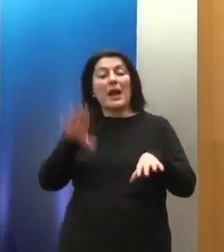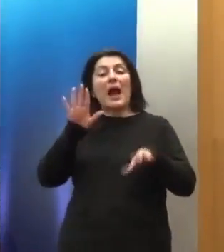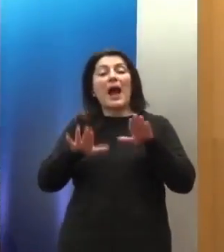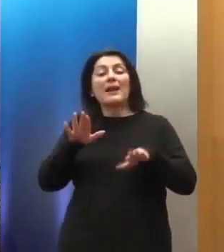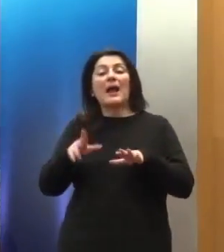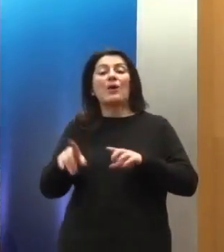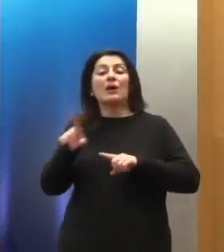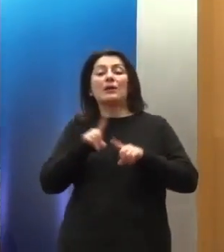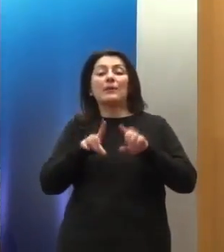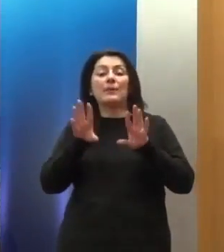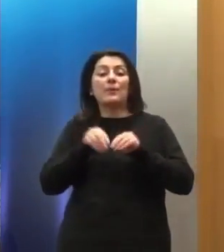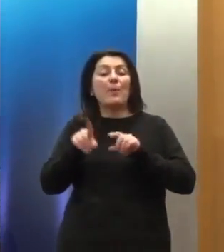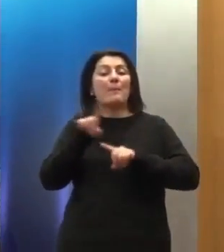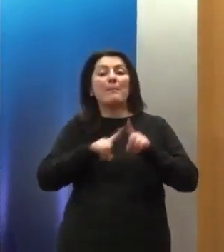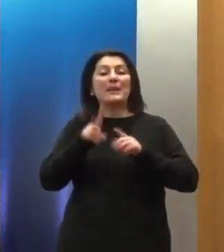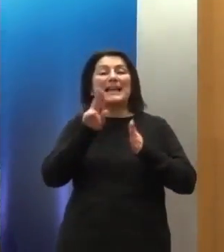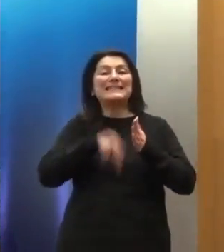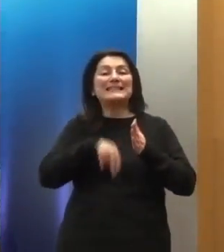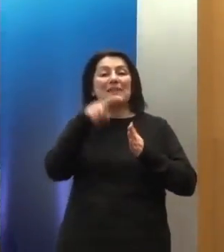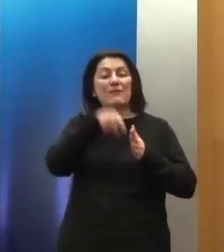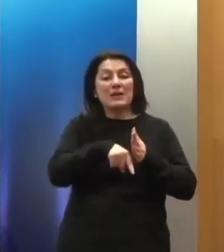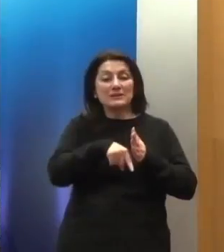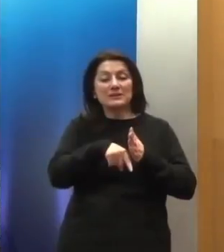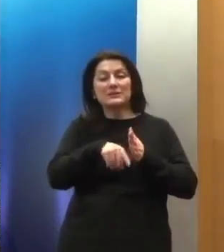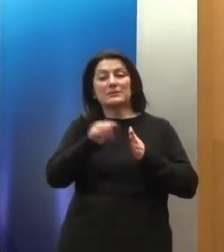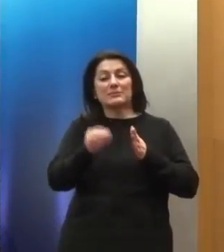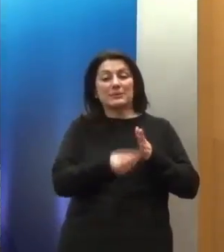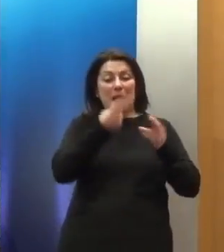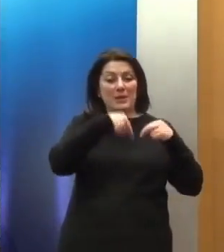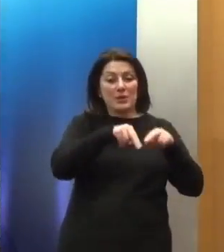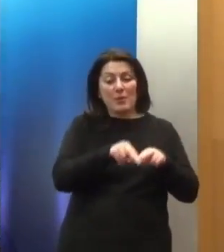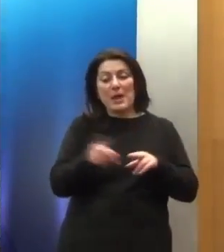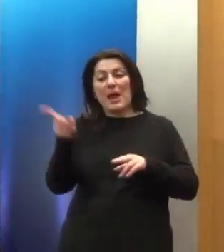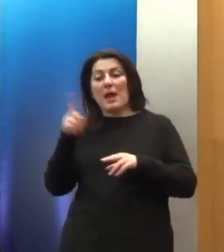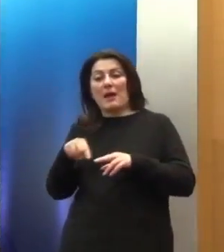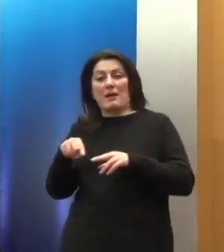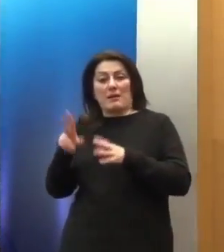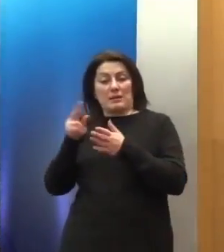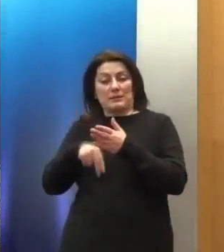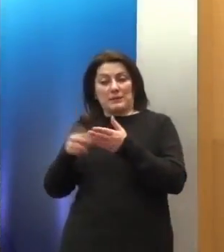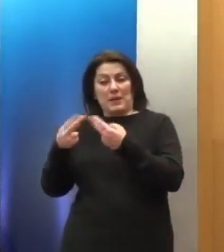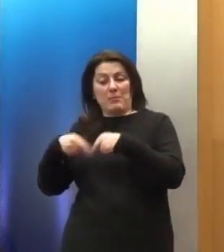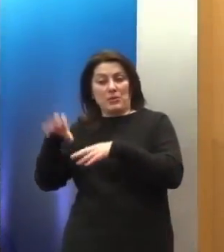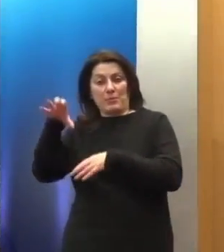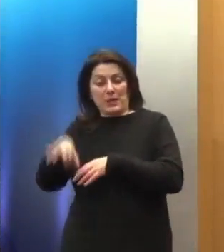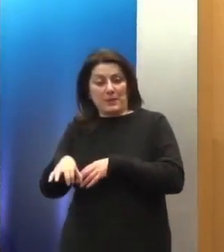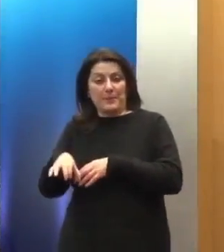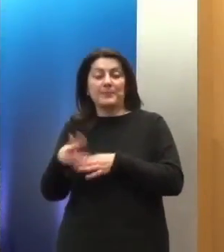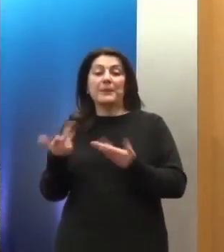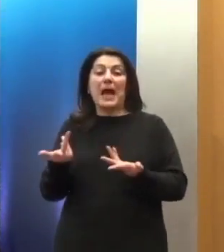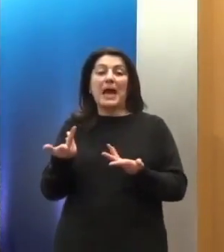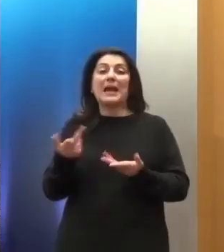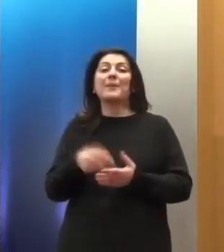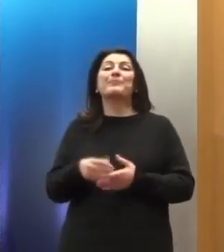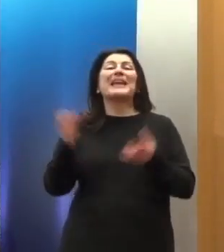έχει συσταθεί και με το σκοπό της οποίας έχει συσταθεί, επομένως η σύμβαση, το